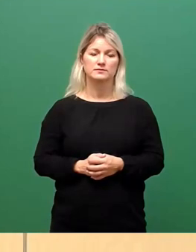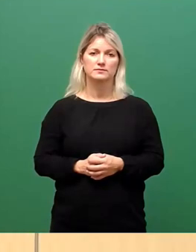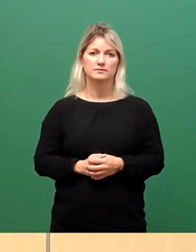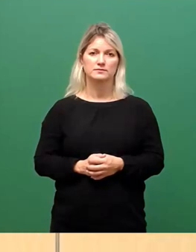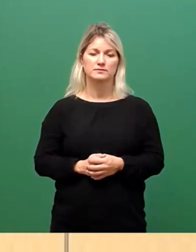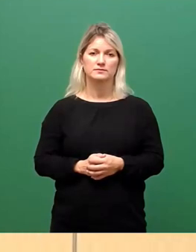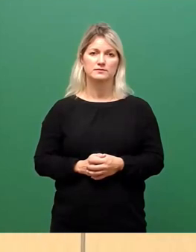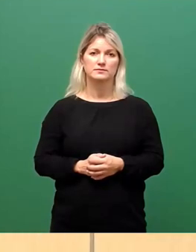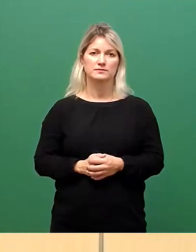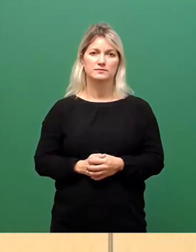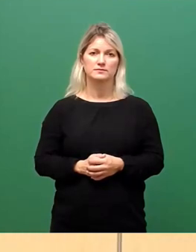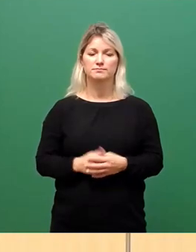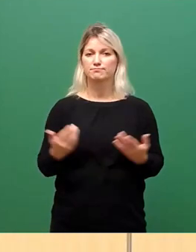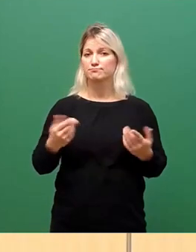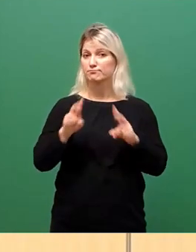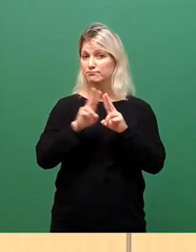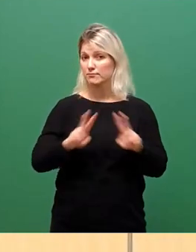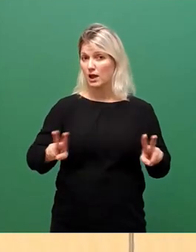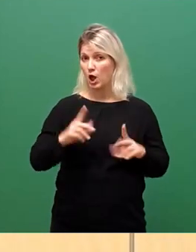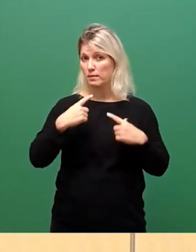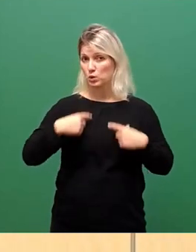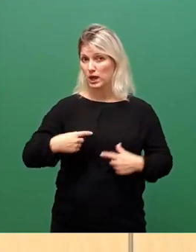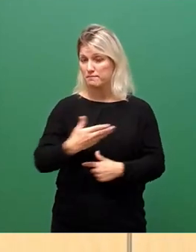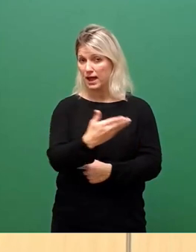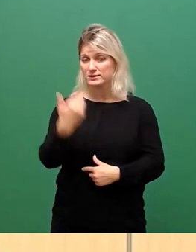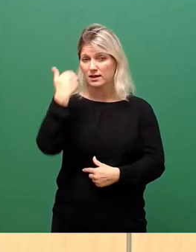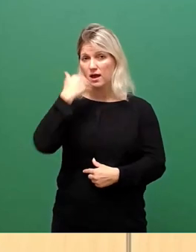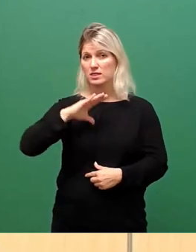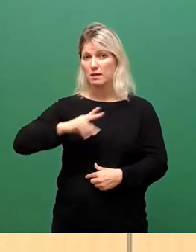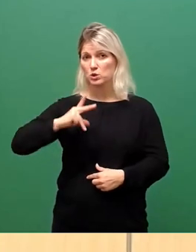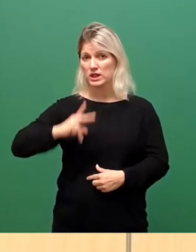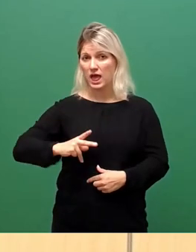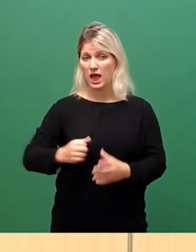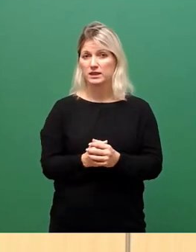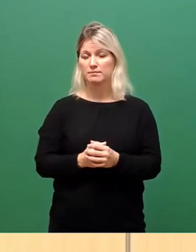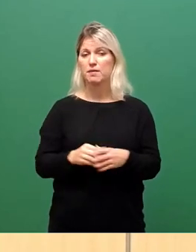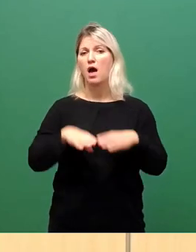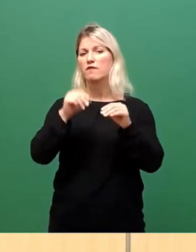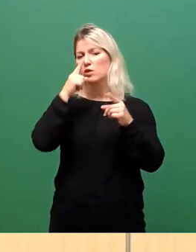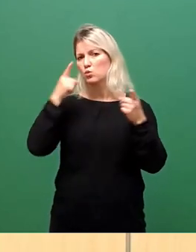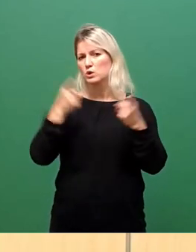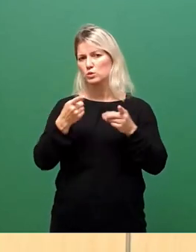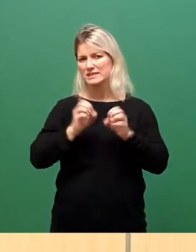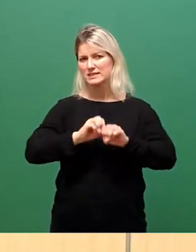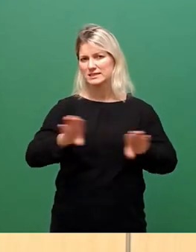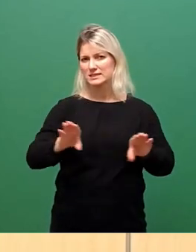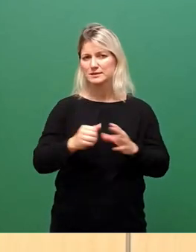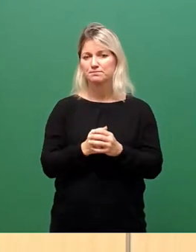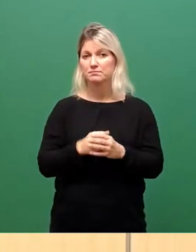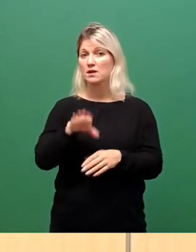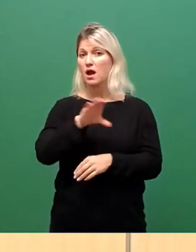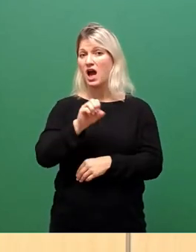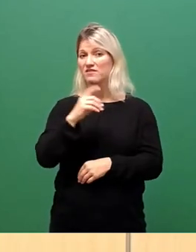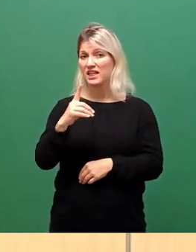Sehr geehrter Herr Oberbürgermeister, meine Damen und Herren, ich halte es am Anfang mal kurz und bündig. Die AfD-Fraktion